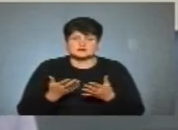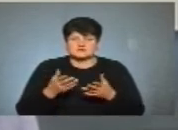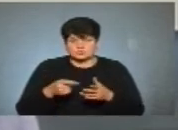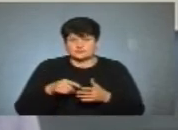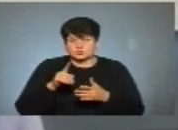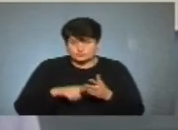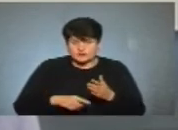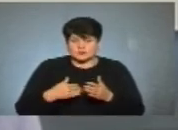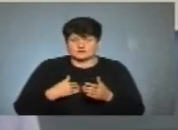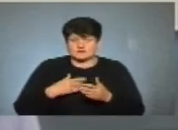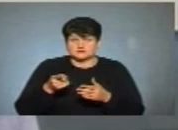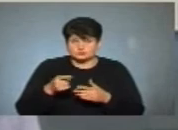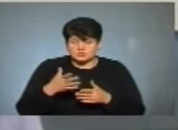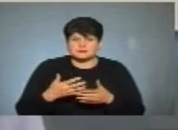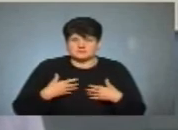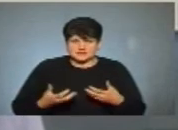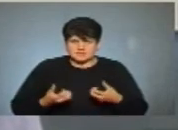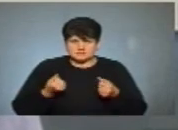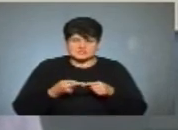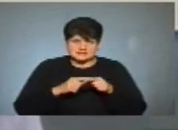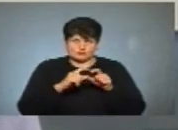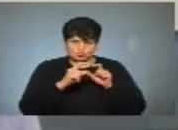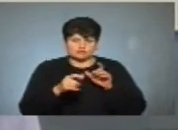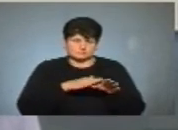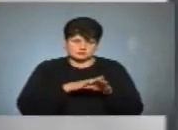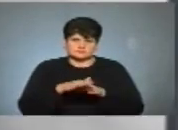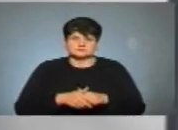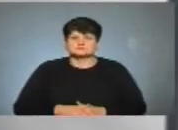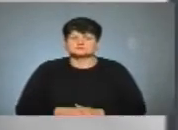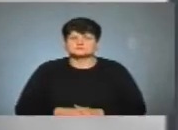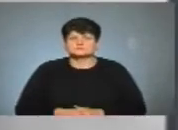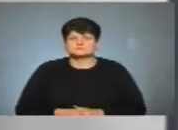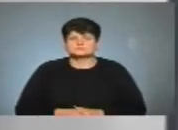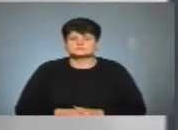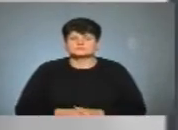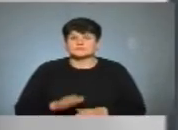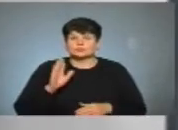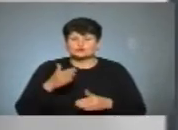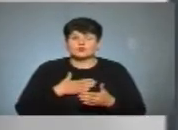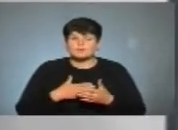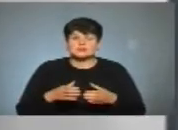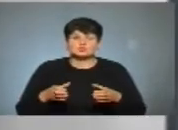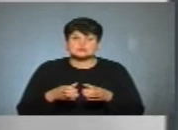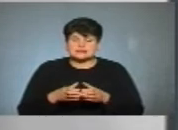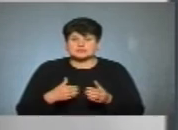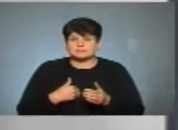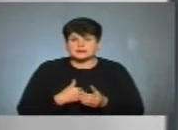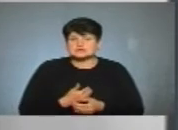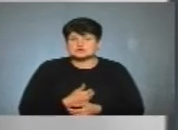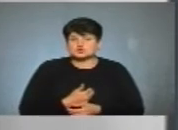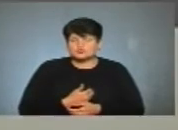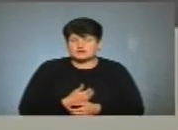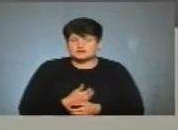нам довіряють, якщо вони нас підтримують, ми цей пункт реалізуємо. Дякую, Любов. Будучи в громадському секторі, ми ініціювали